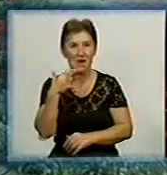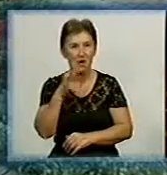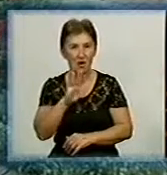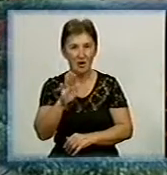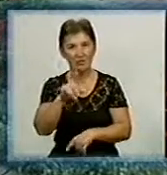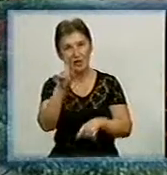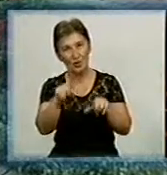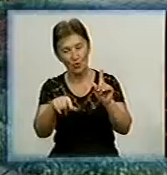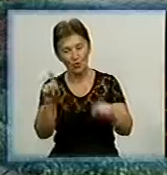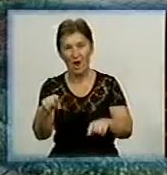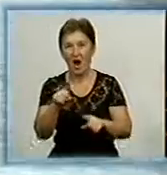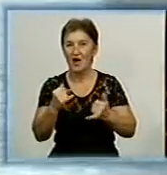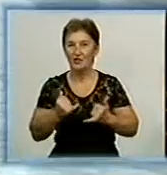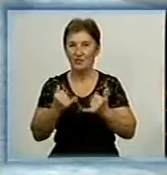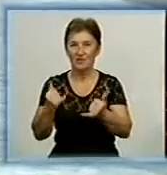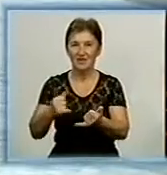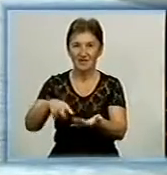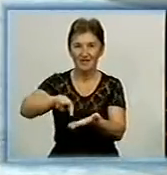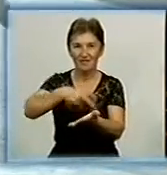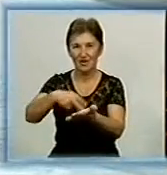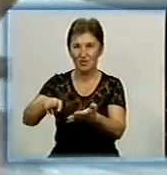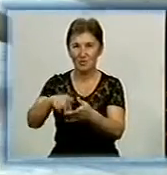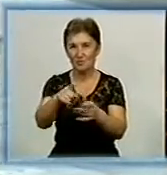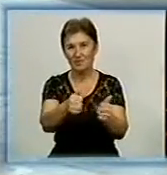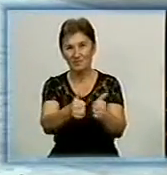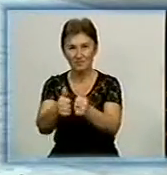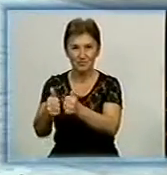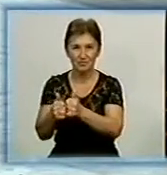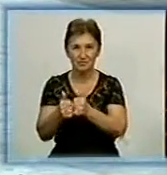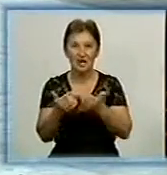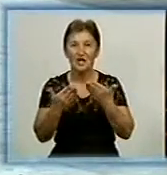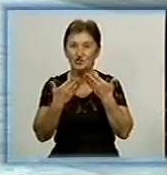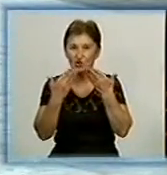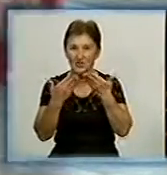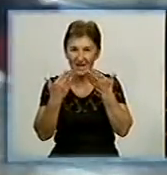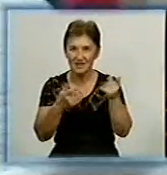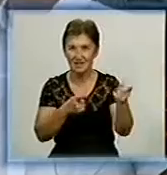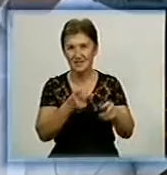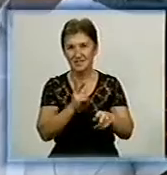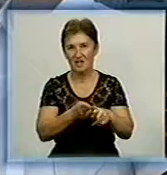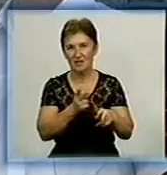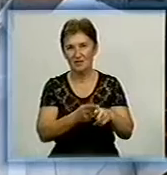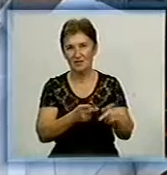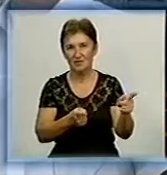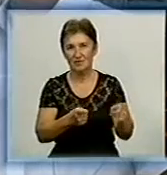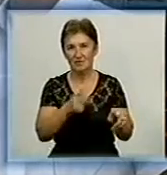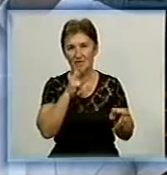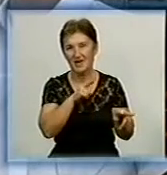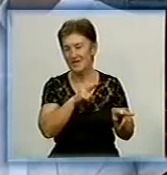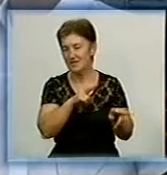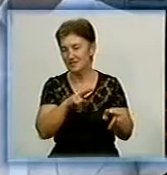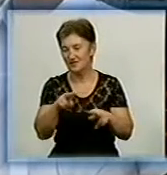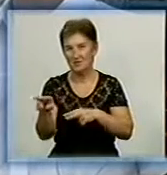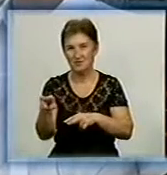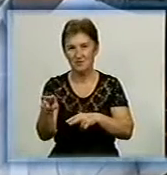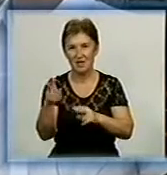сподобалася, от шанувальникам фанку, які розмістилися неподалік, читання заважало. Гляни насквозь на зданеці